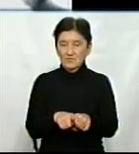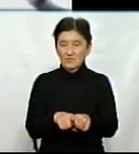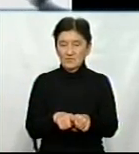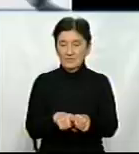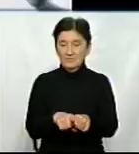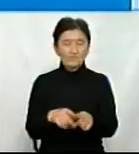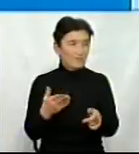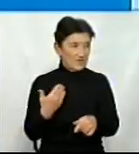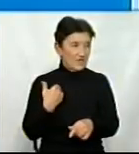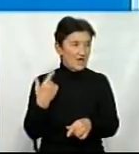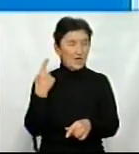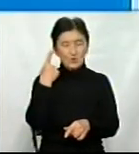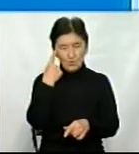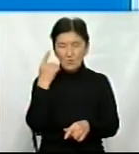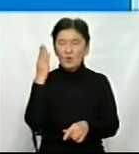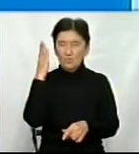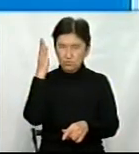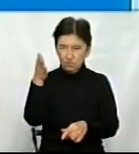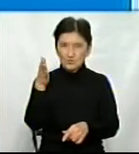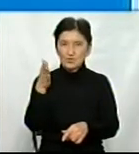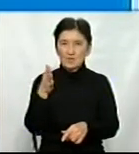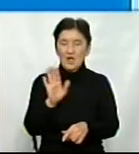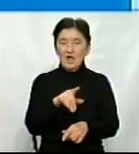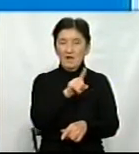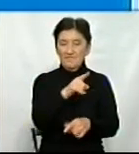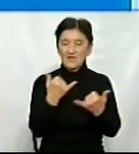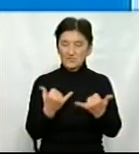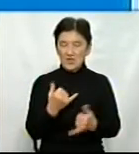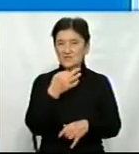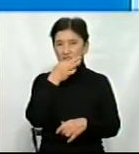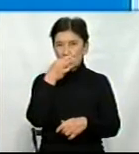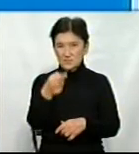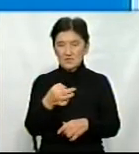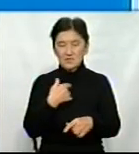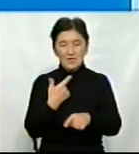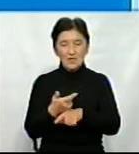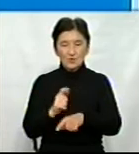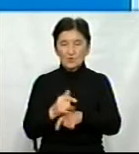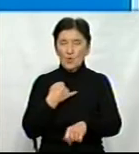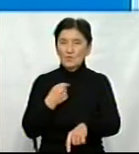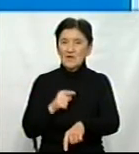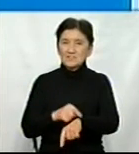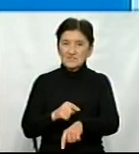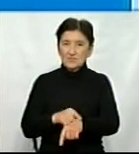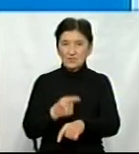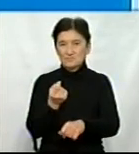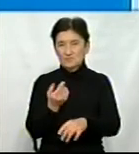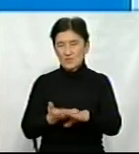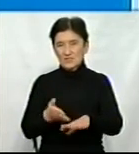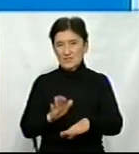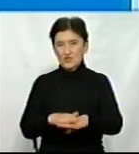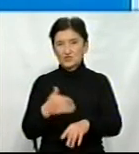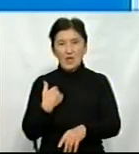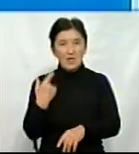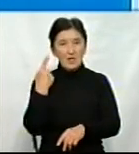Я думаю, будуть, пані Наталя, я думаю, будуть, ви зараз сказали про це, я дуже перепрошую, нас трошки з часом складніше, я